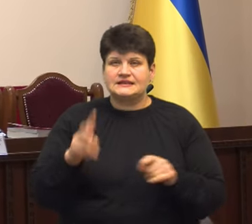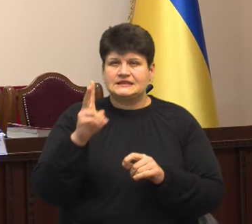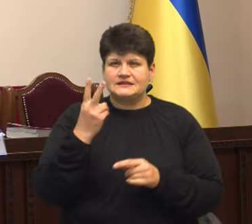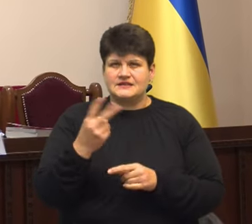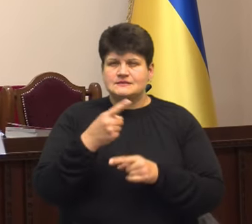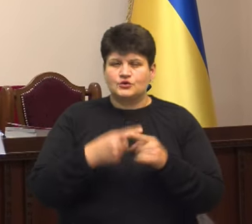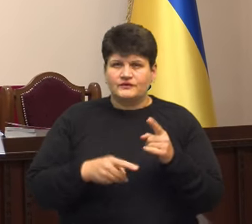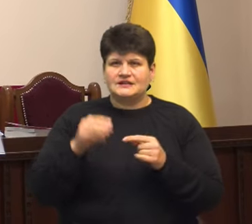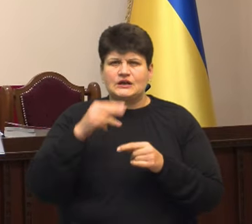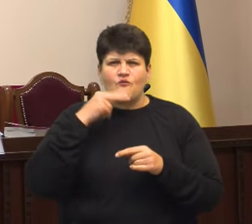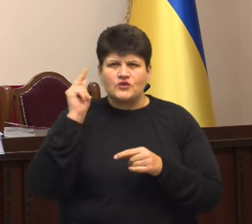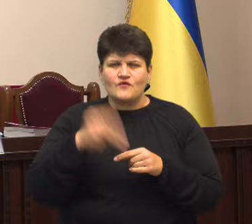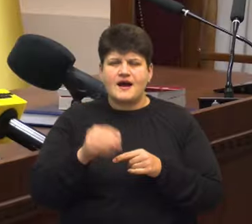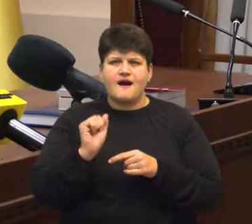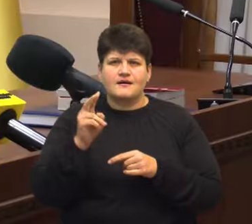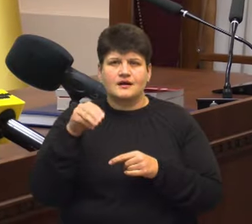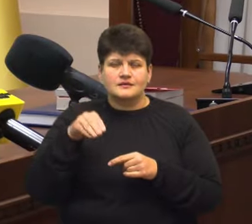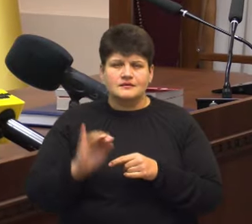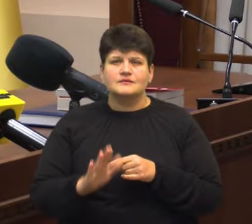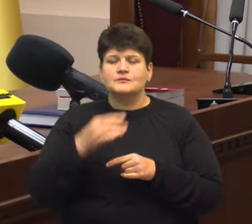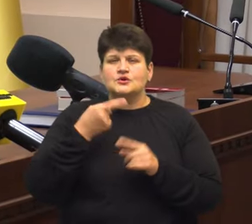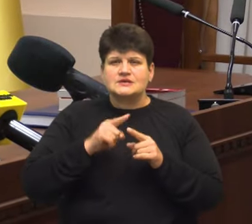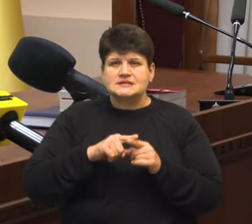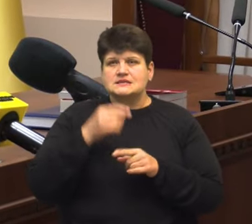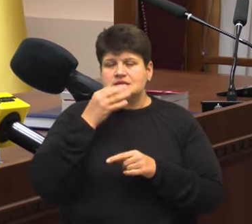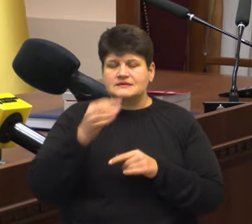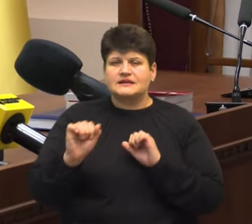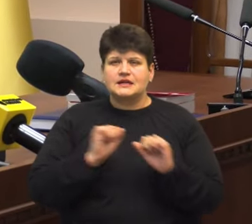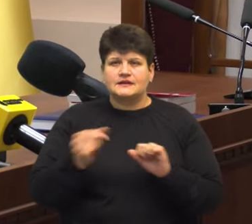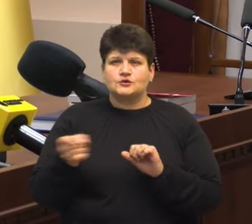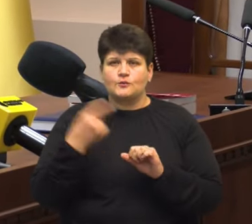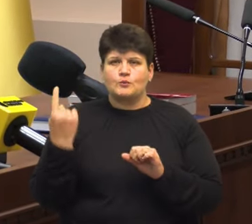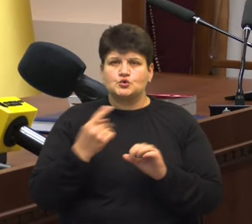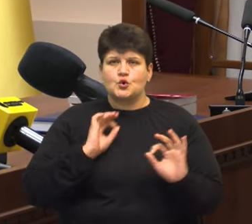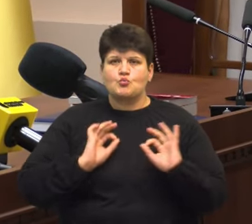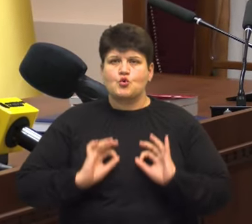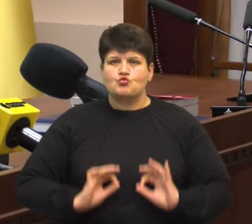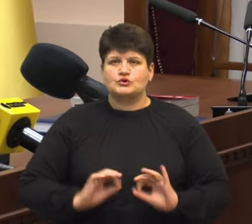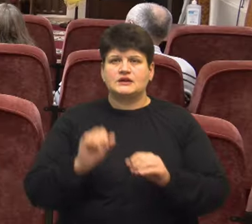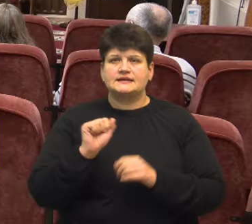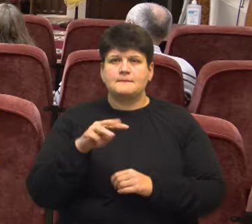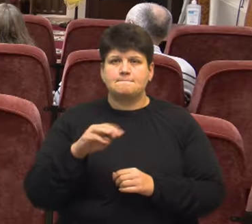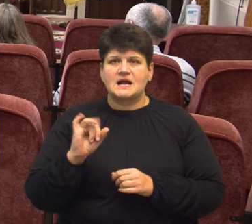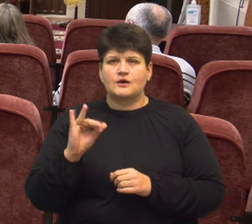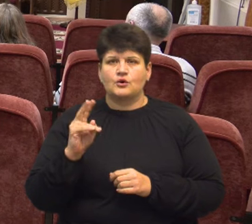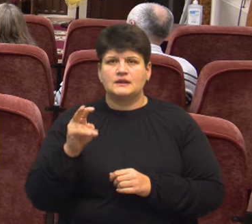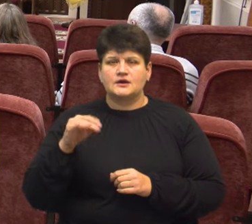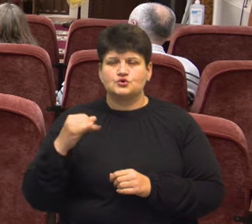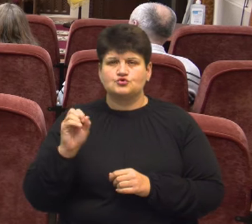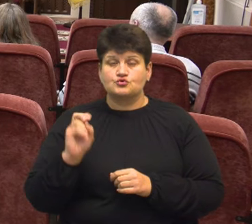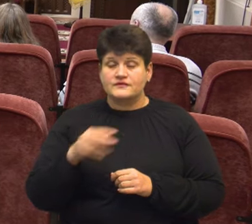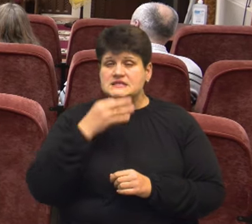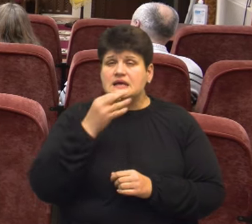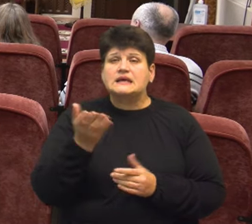тисячі обвинувальних актів. Про це під час брифінгу повідомив керівник Тернопільської обласної прокуратури Андрій Миколайчук. Він розповів, які